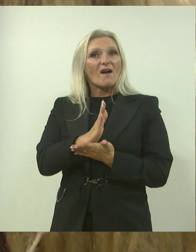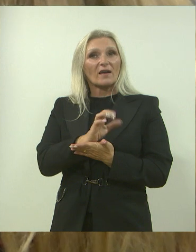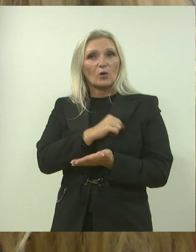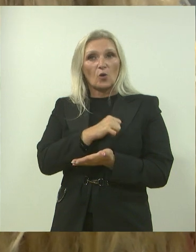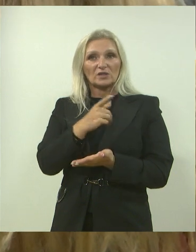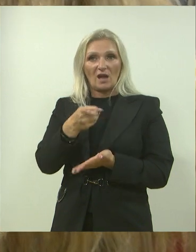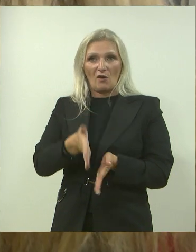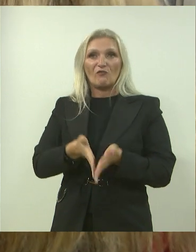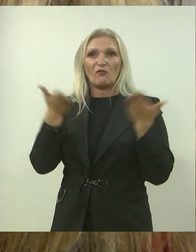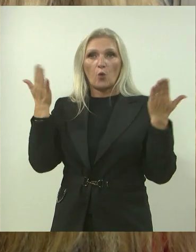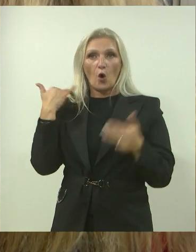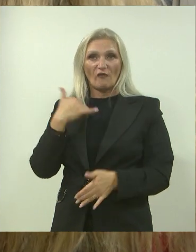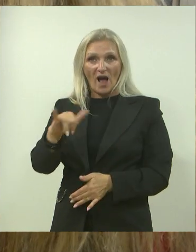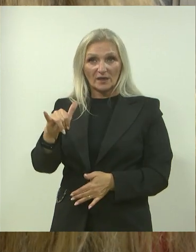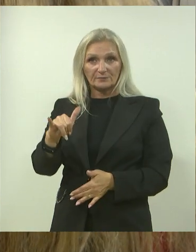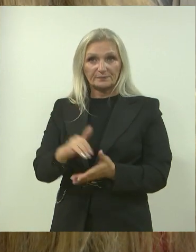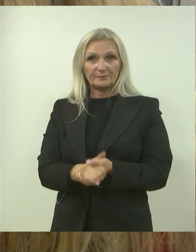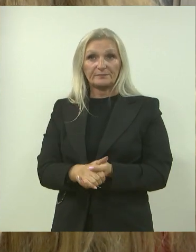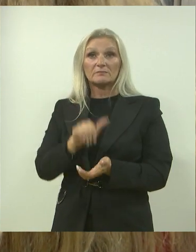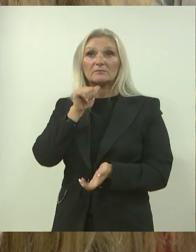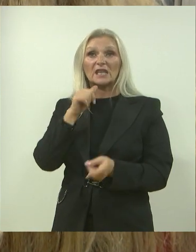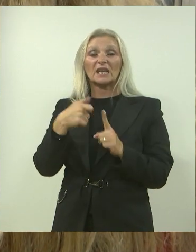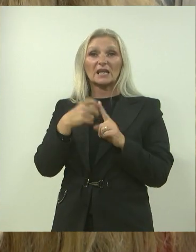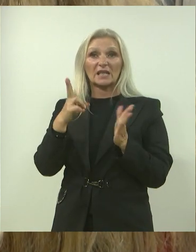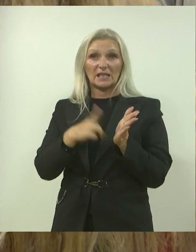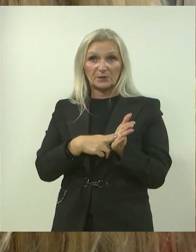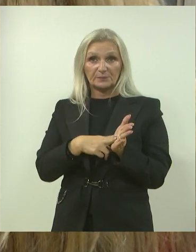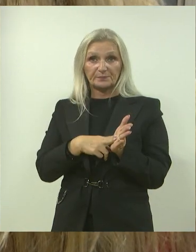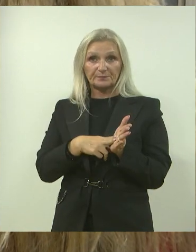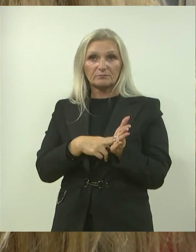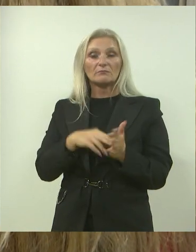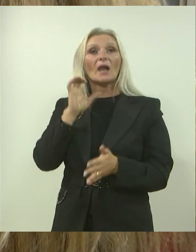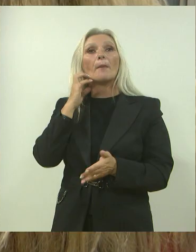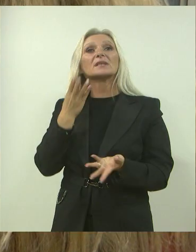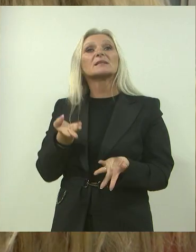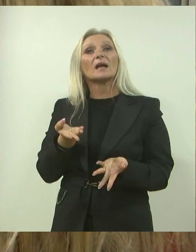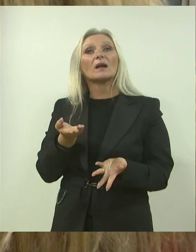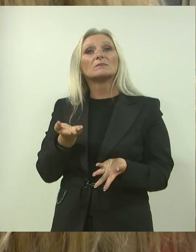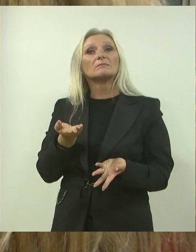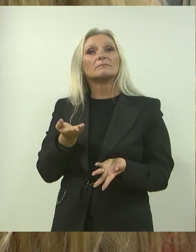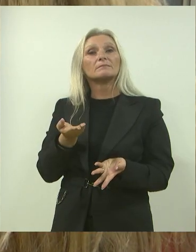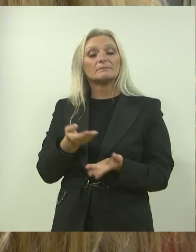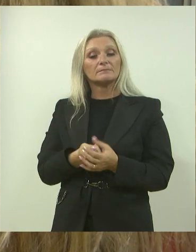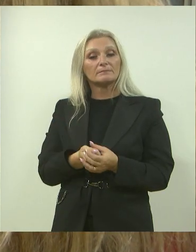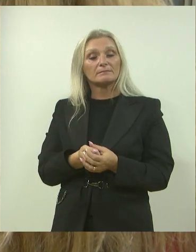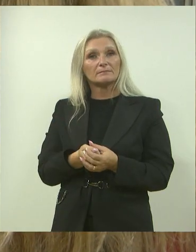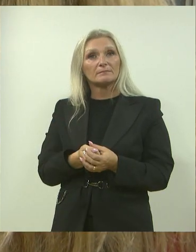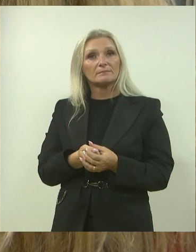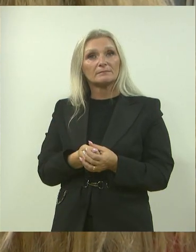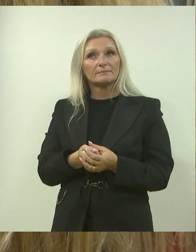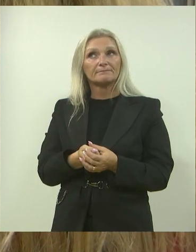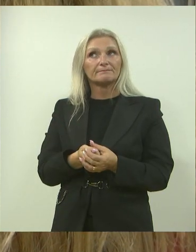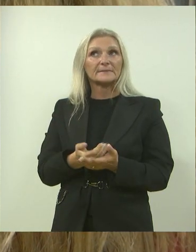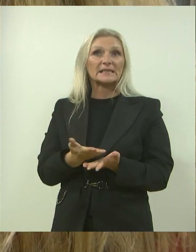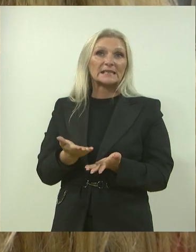put Vukovara i put spomenutog Knina, međutim, što se tiče Brisela, prepuštite to mlađima ili? Pa gledajte,